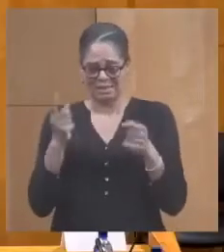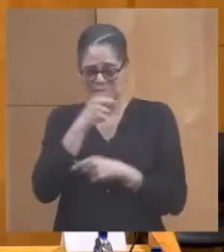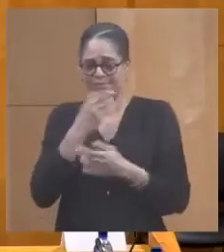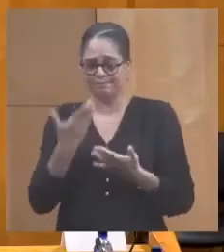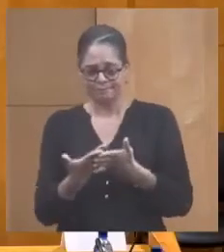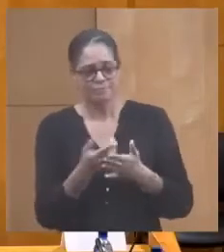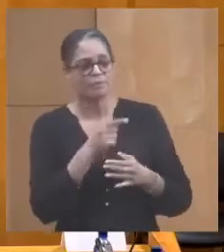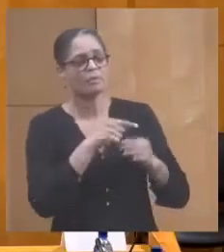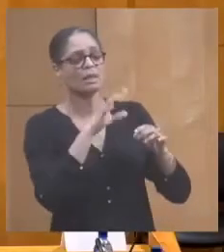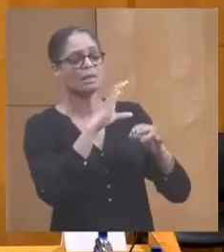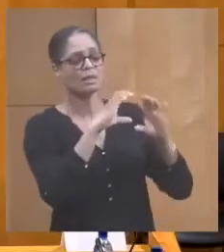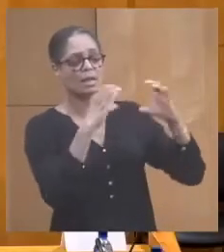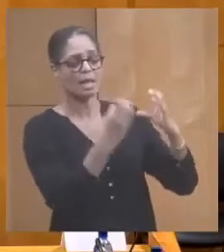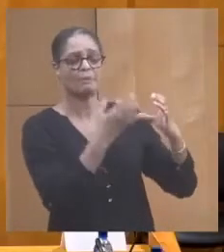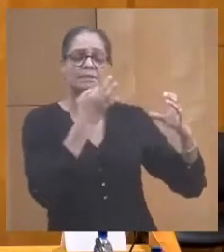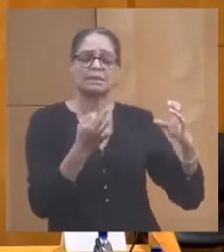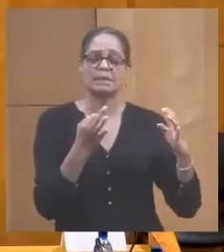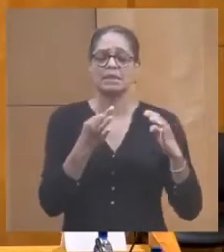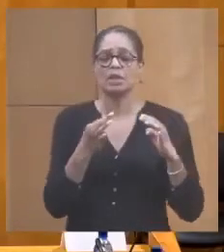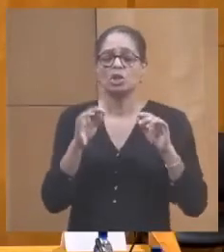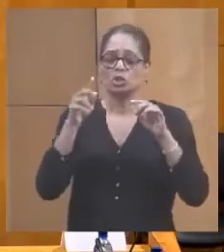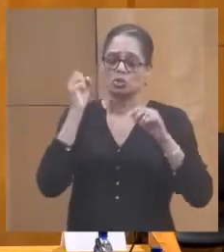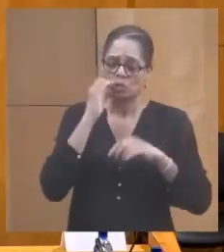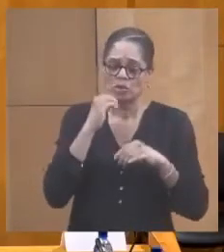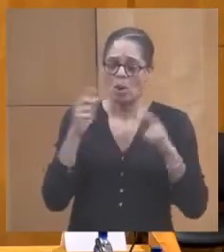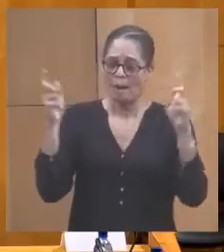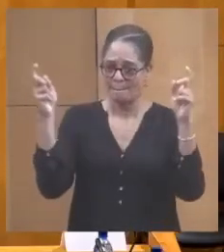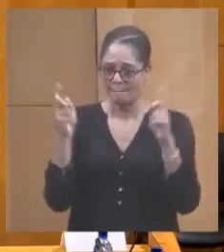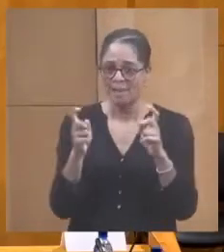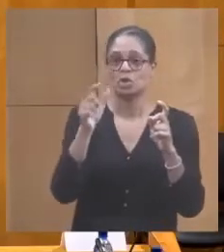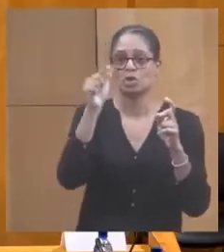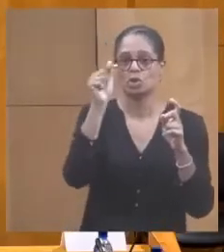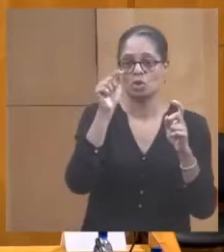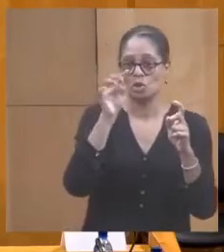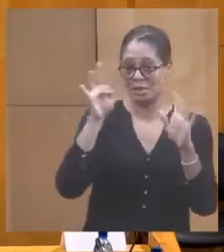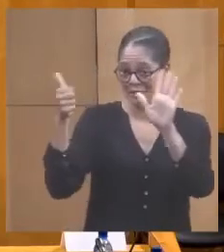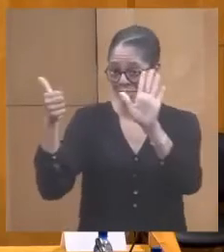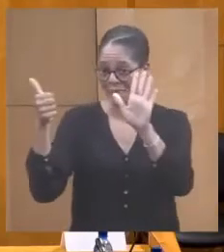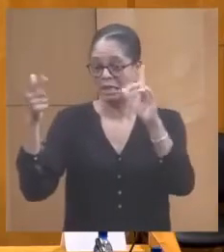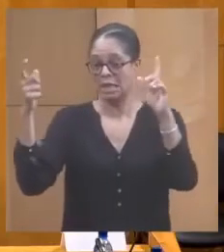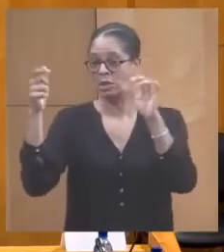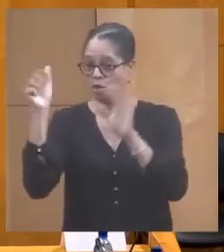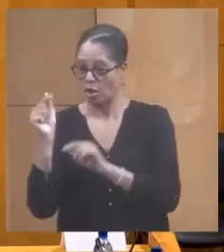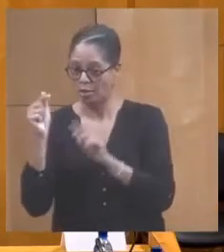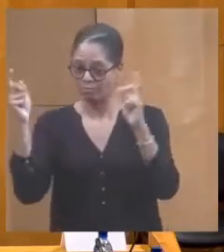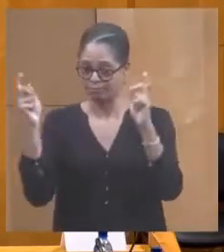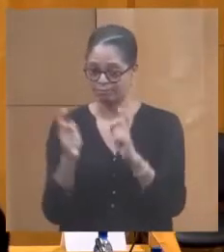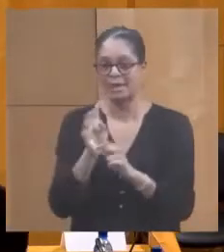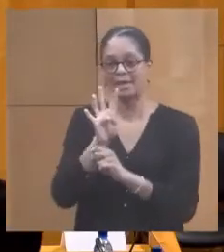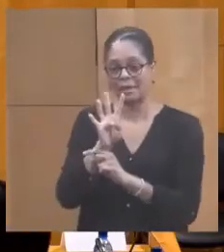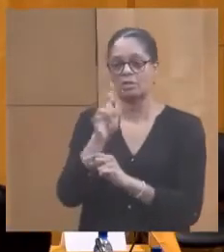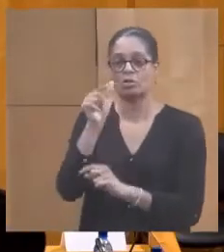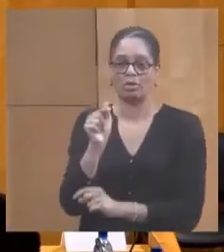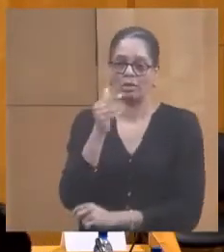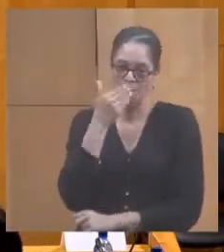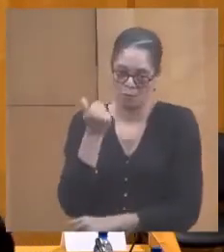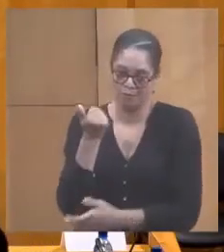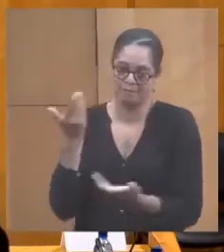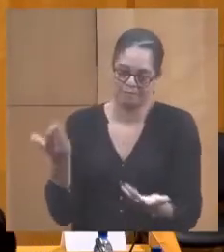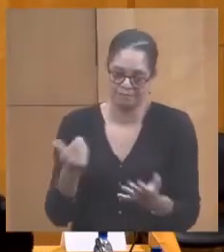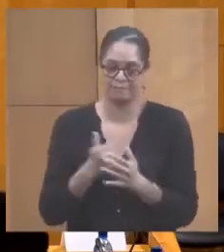le tonnage journalier à 4 tonnes par jour. Et ainsi, elle a opté, c'est une proposition que j'ai faite,